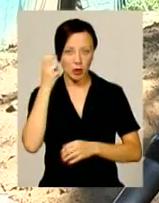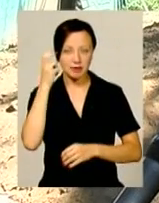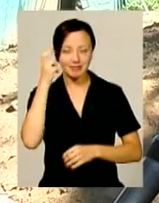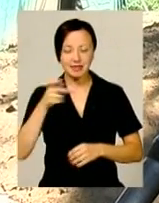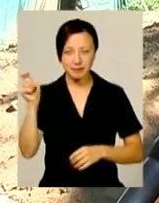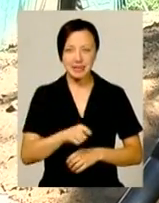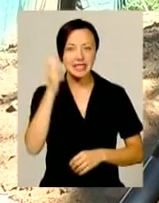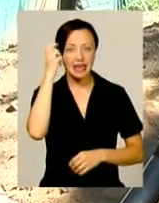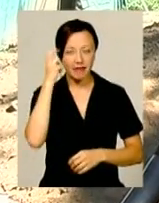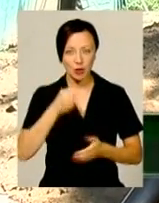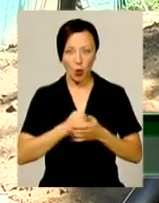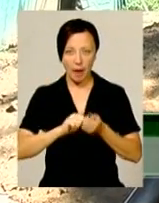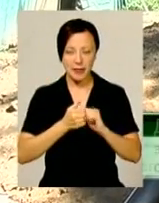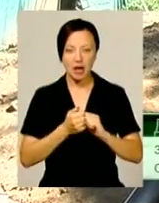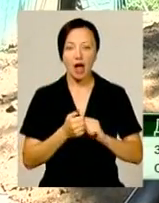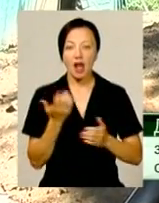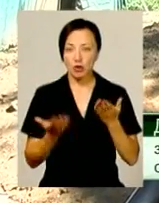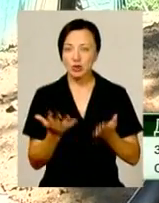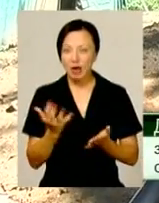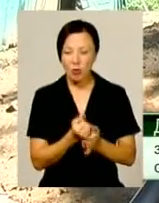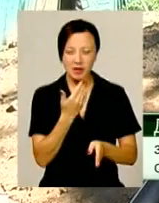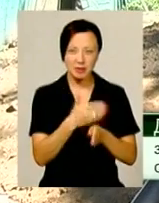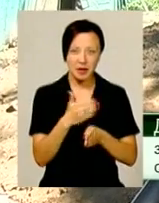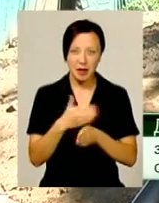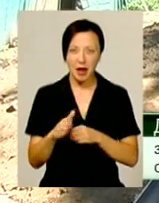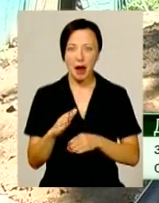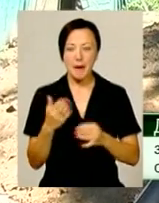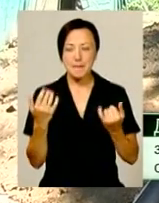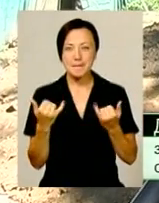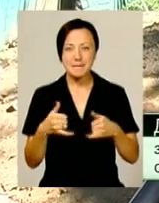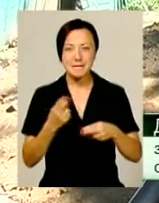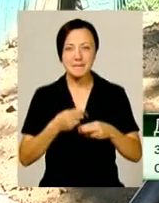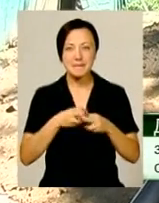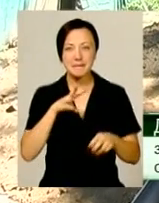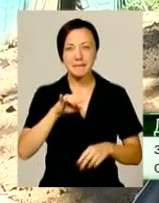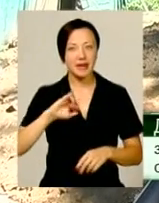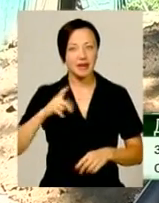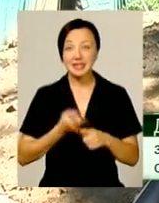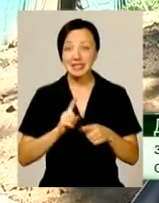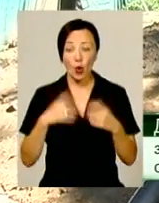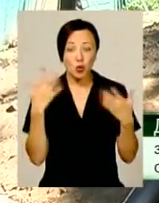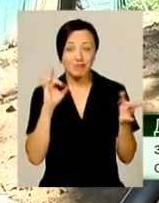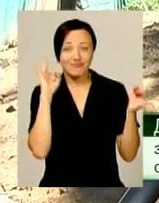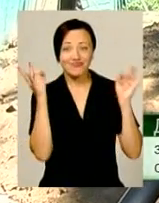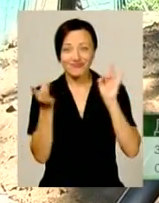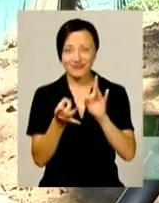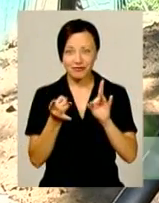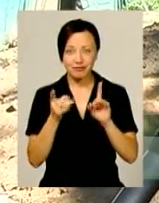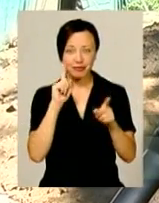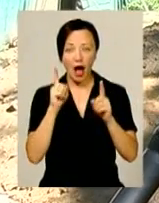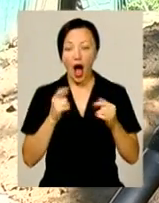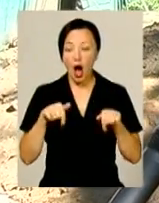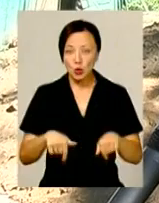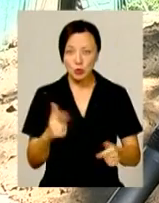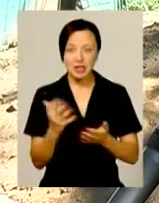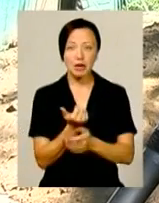трипіля-знавець, який знаходить якісь фрагменти міді на своїх розкопах, це вже сенсація. А тут, мабуть, знайдено більше